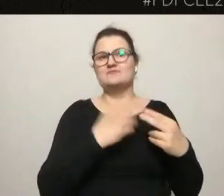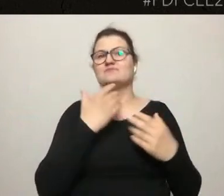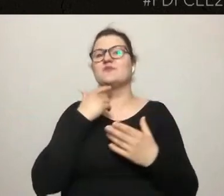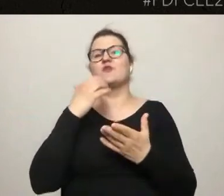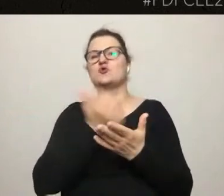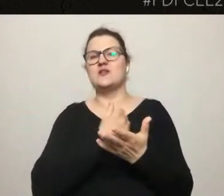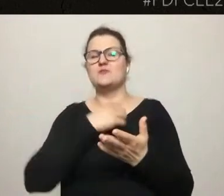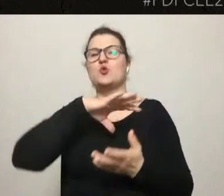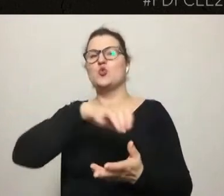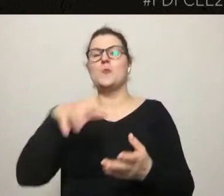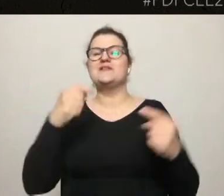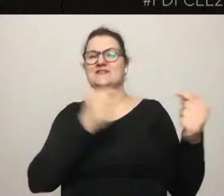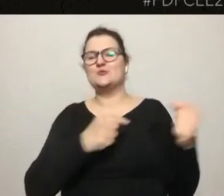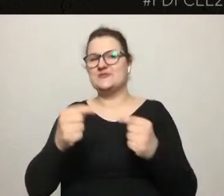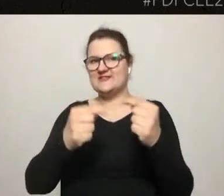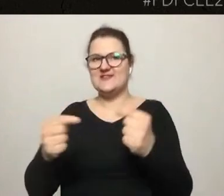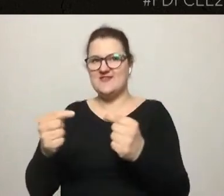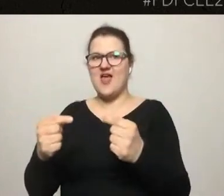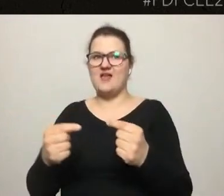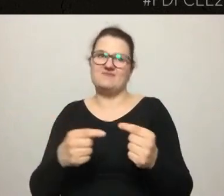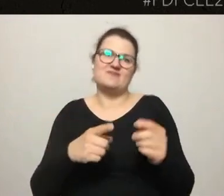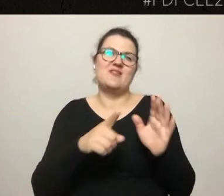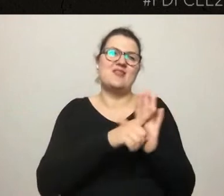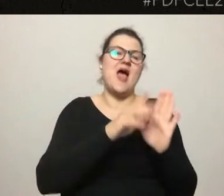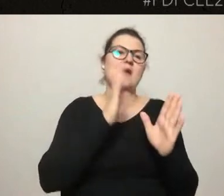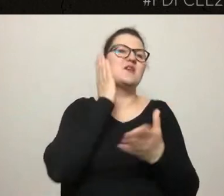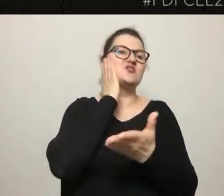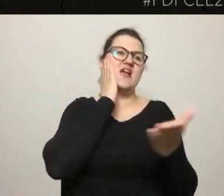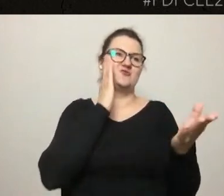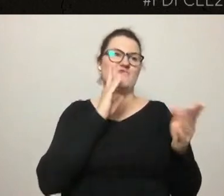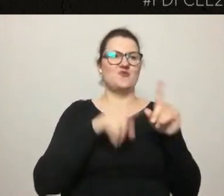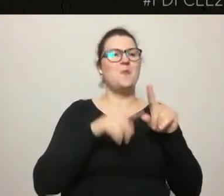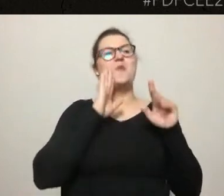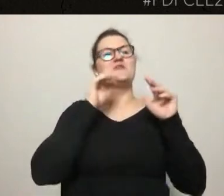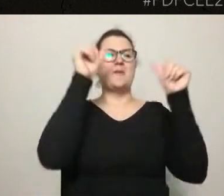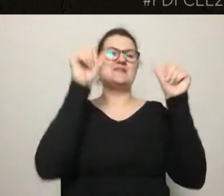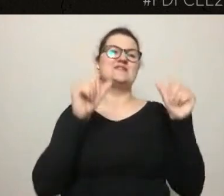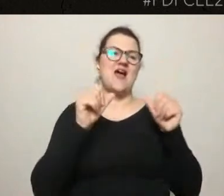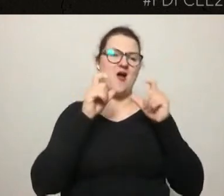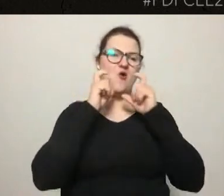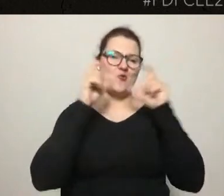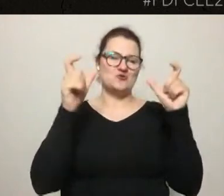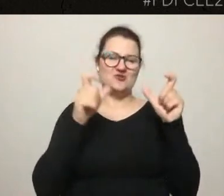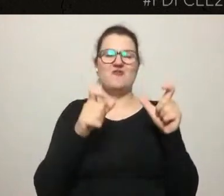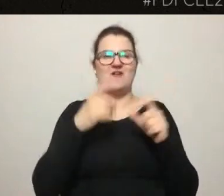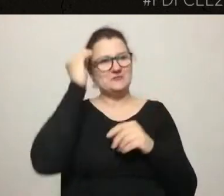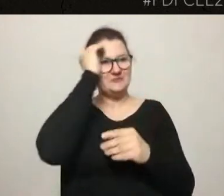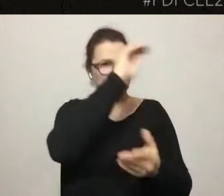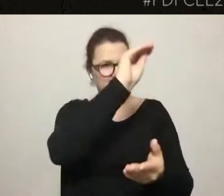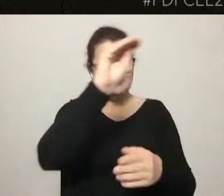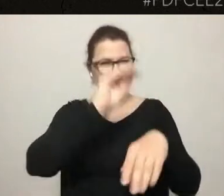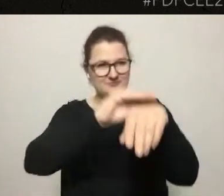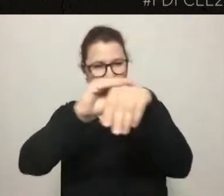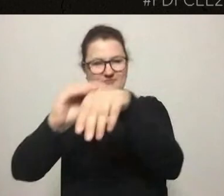wykorzystywane do mieszkańców, takie takie tablice ogłoszeniowe, żeby poinformować o wydarzeniu. Przygotowaliśmy webinar. Wynęliśmy studio